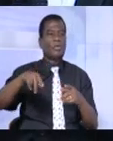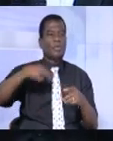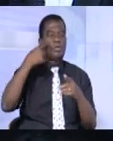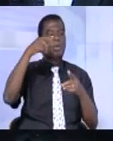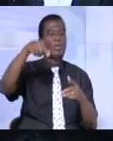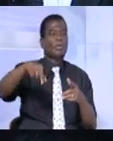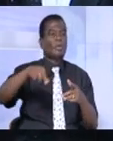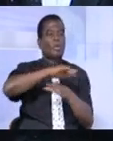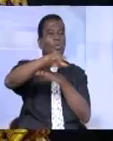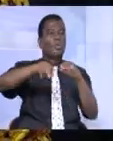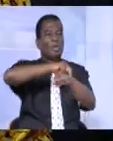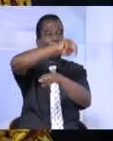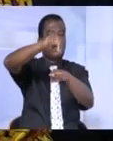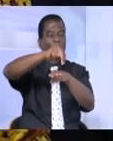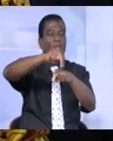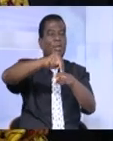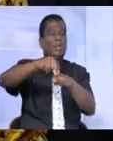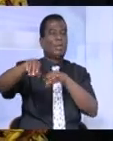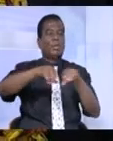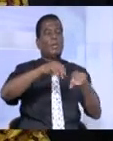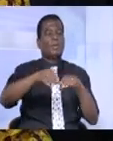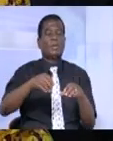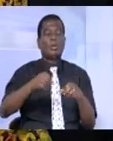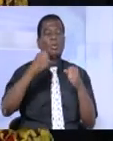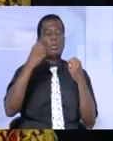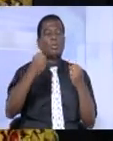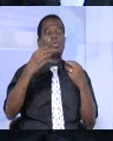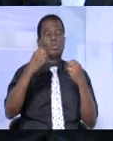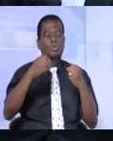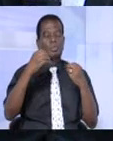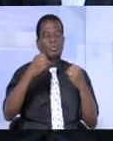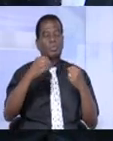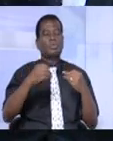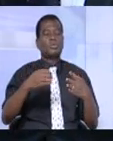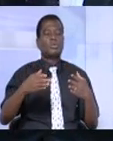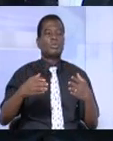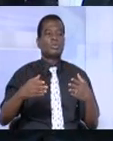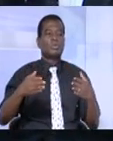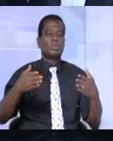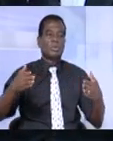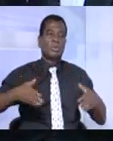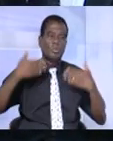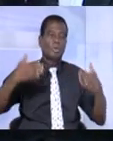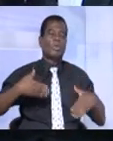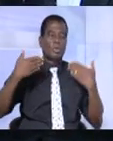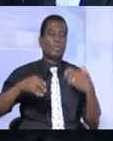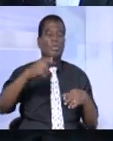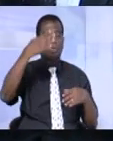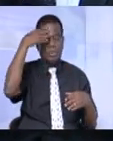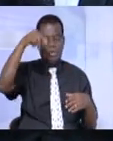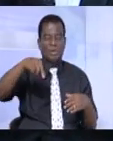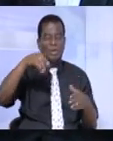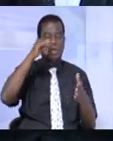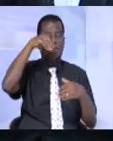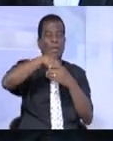que c'est toute la nation. Ça nous fait énormément, beaucoup de bonheur de savoir que dans cette